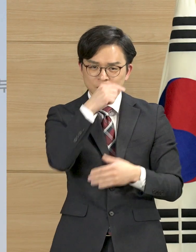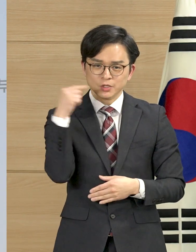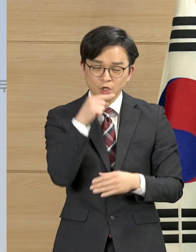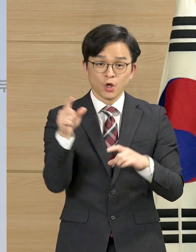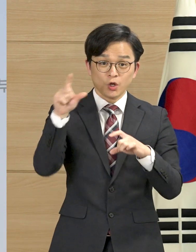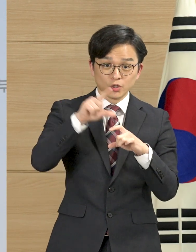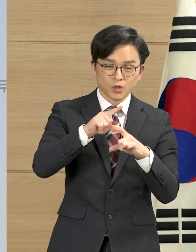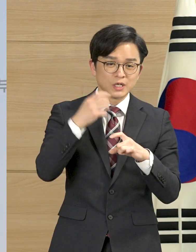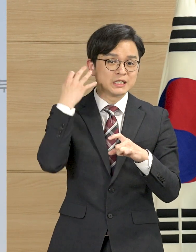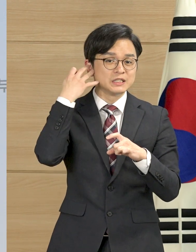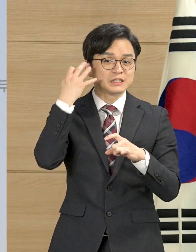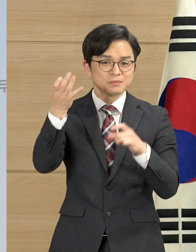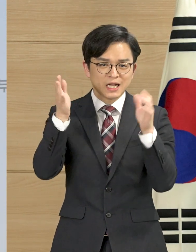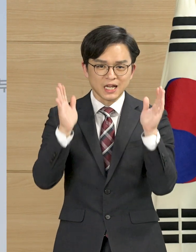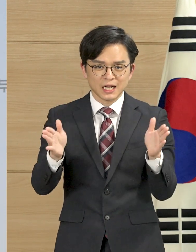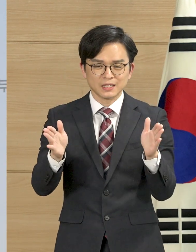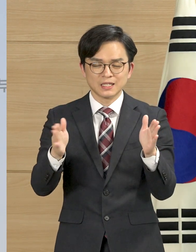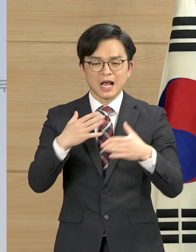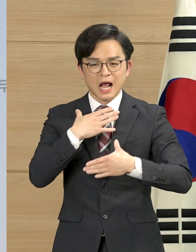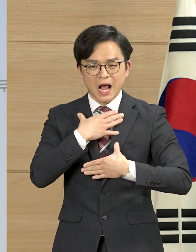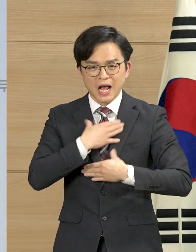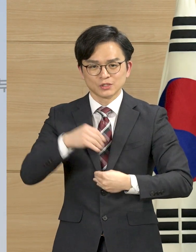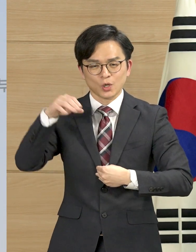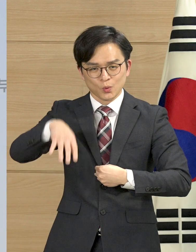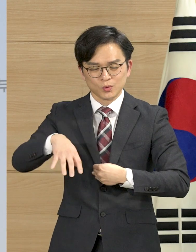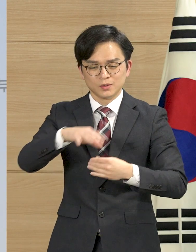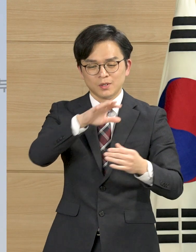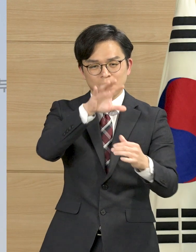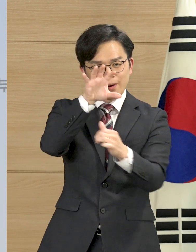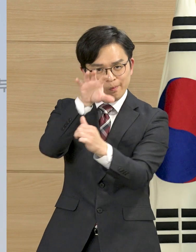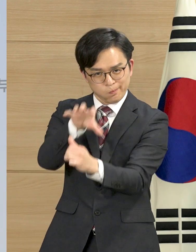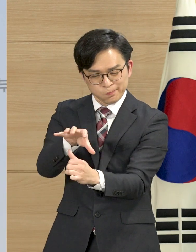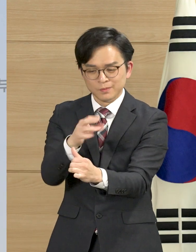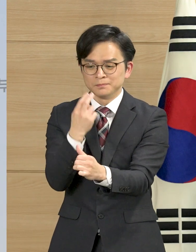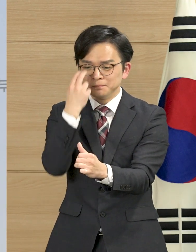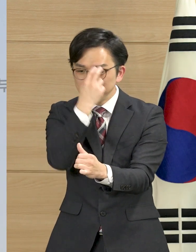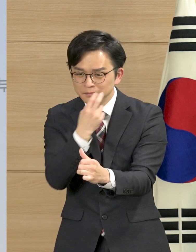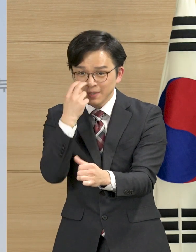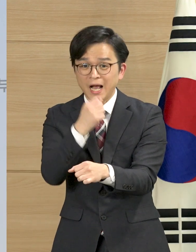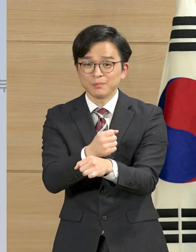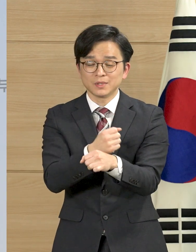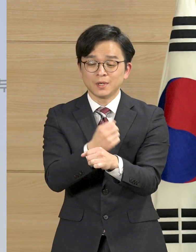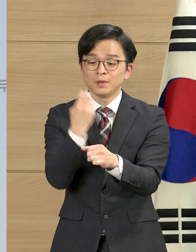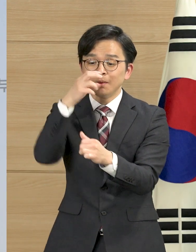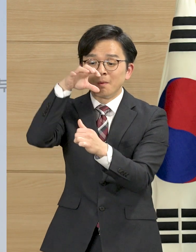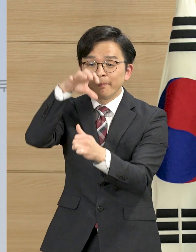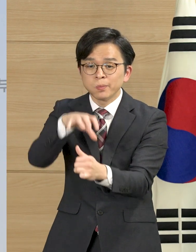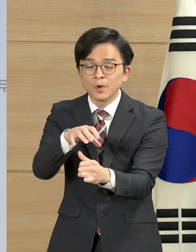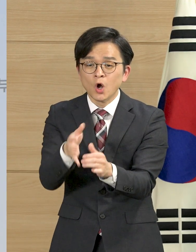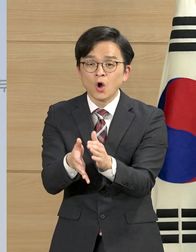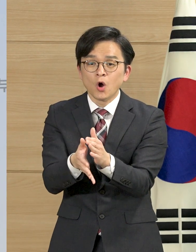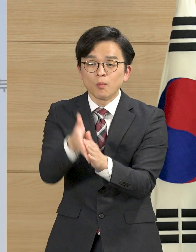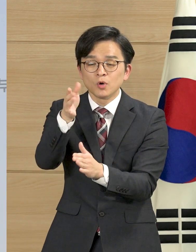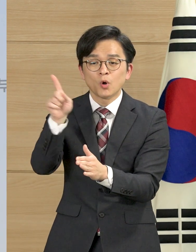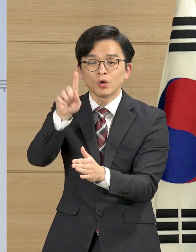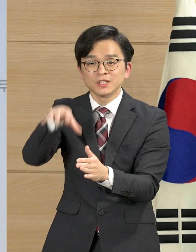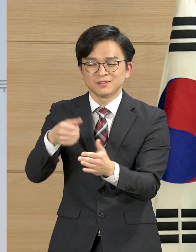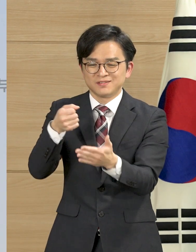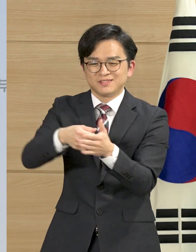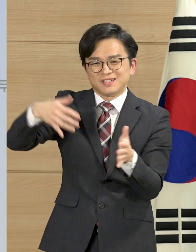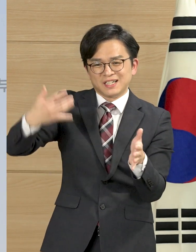충분한 기간 동안 안전한 곳에서 보호받게 될 것입니다. 보호장소는 아직 결정되지 않았으나